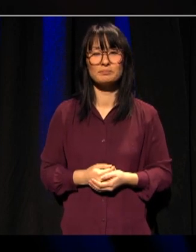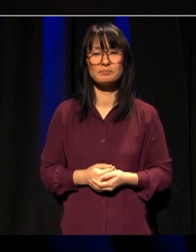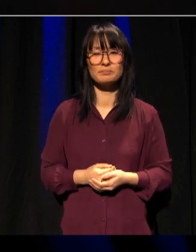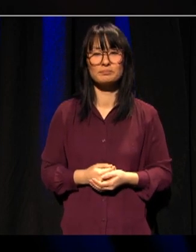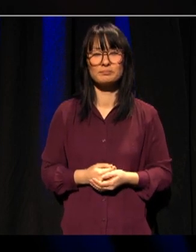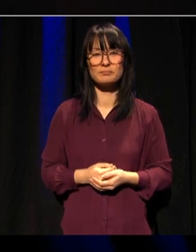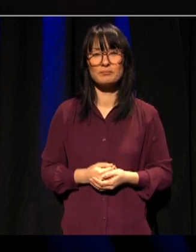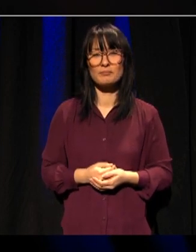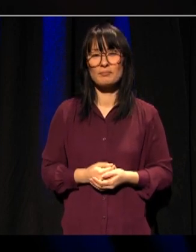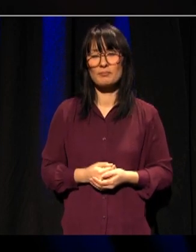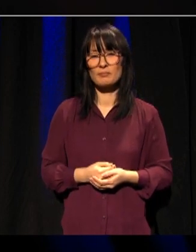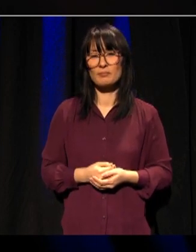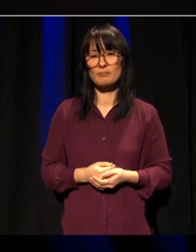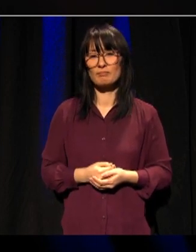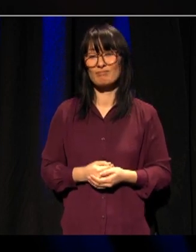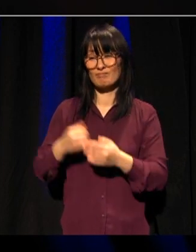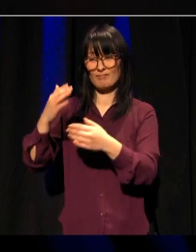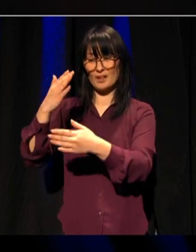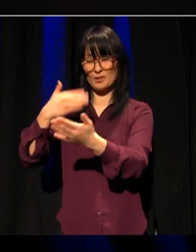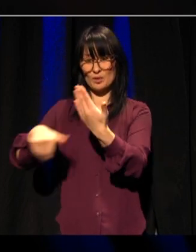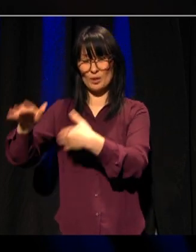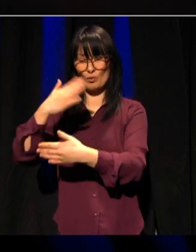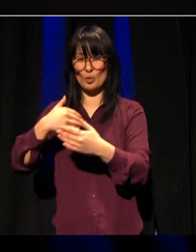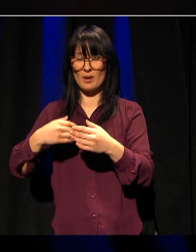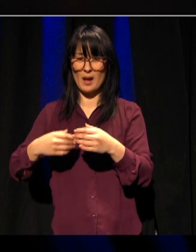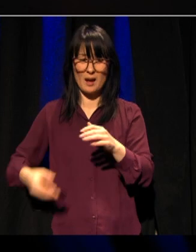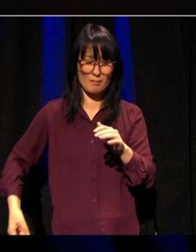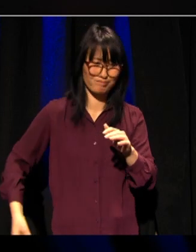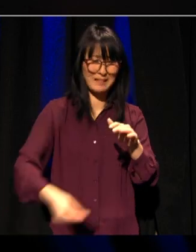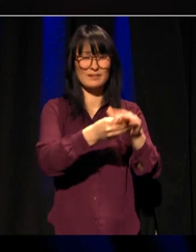Samfunnet investerer store summer i NTNU.